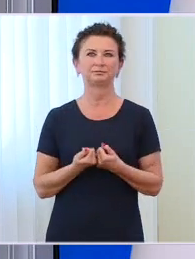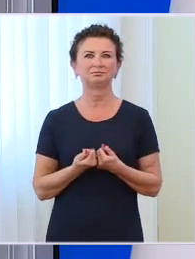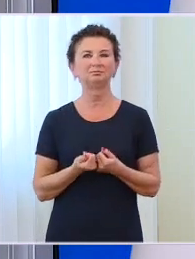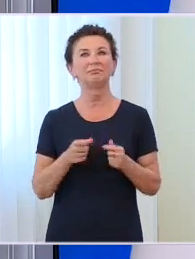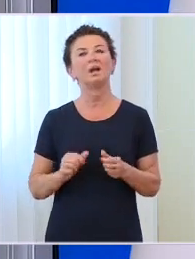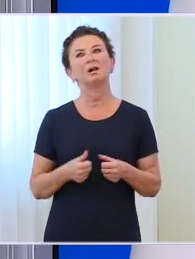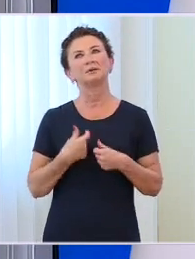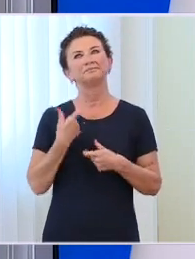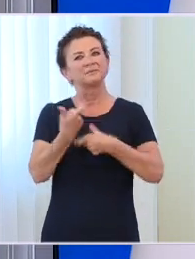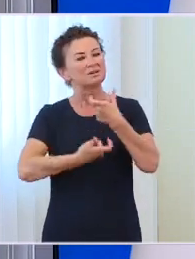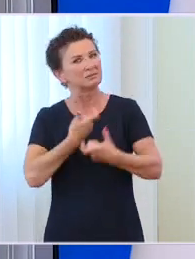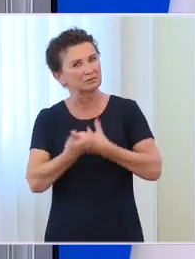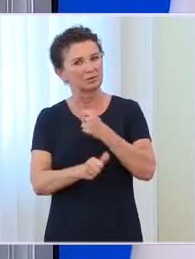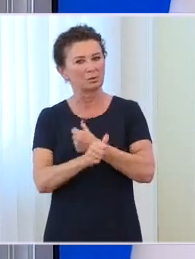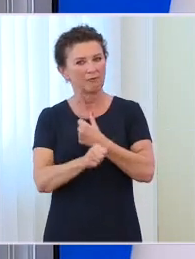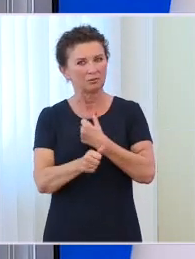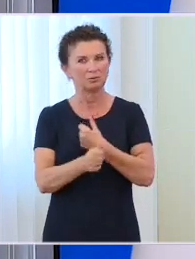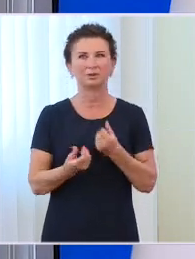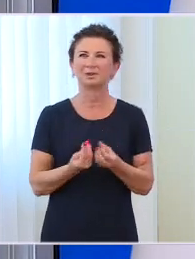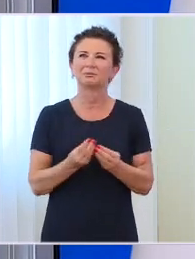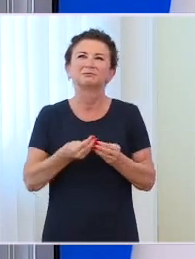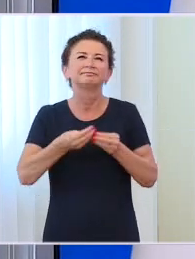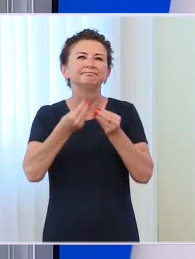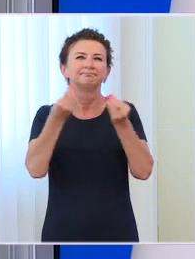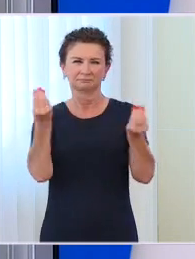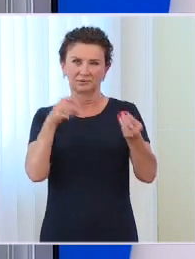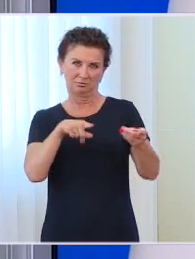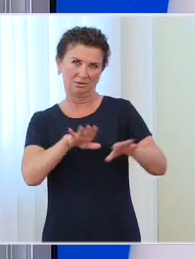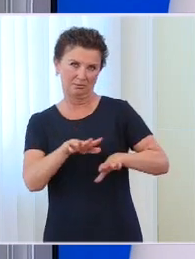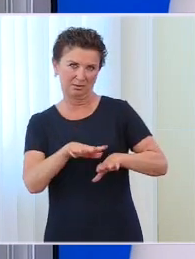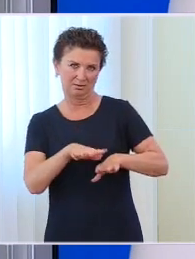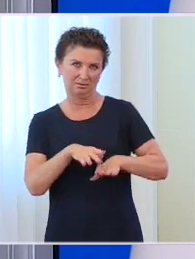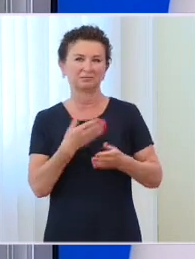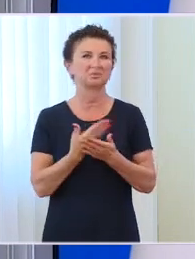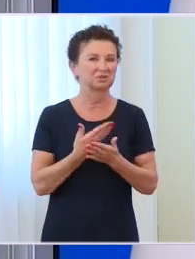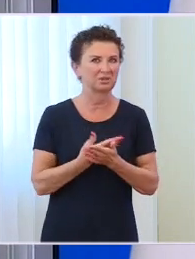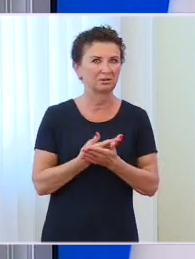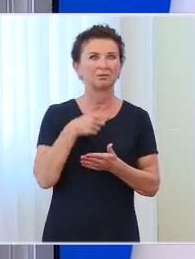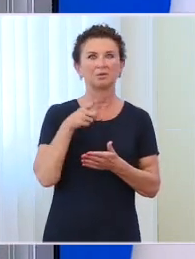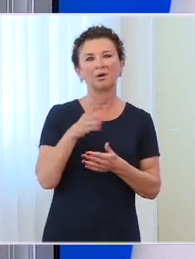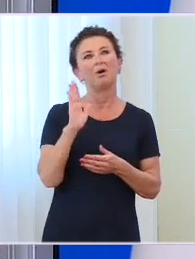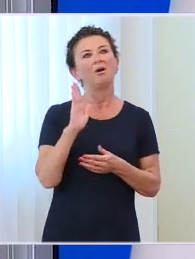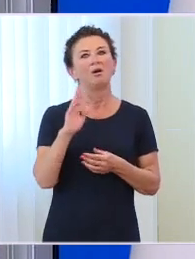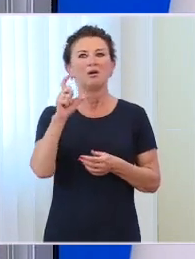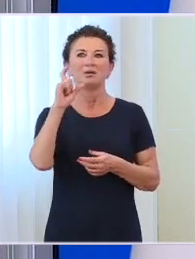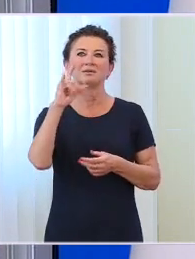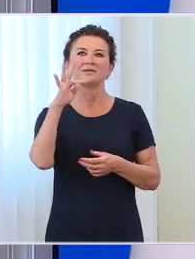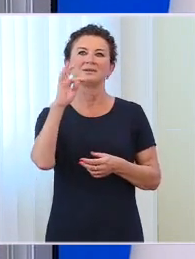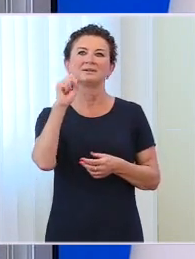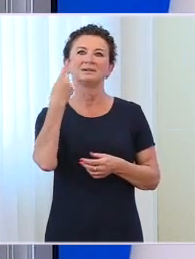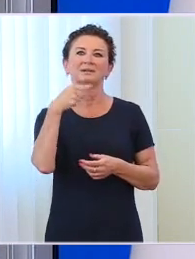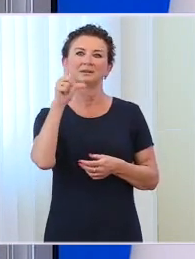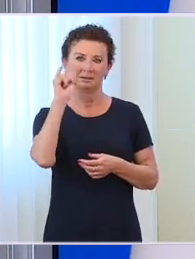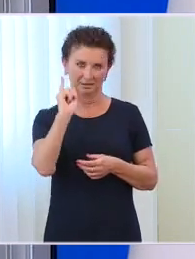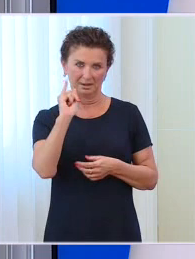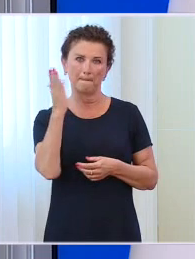Ponieważ Cytadela dzięki decyzji lokalizacji dwóch wielkich muzeów, jedno istniejące i jedno mniejsze,